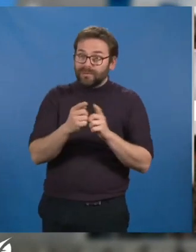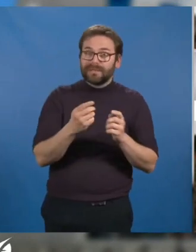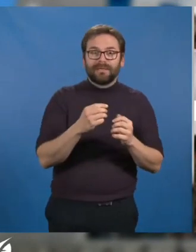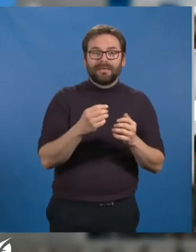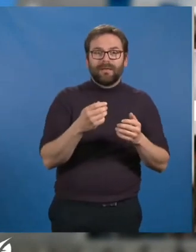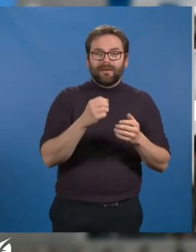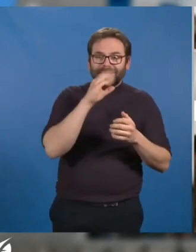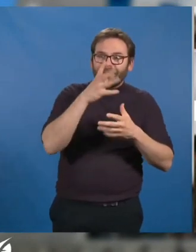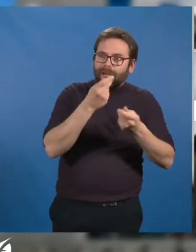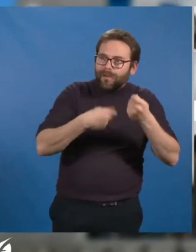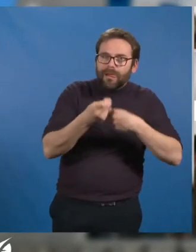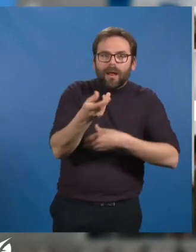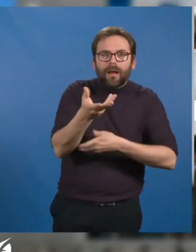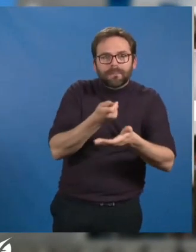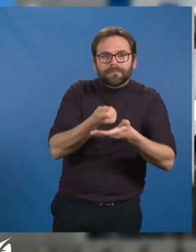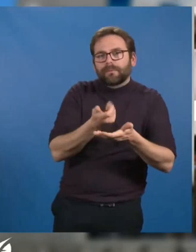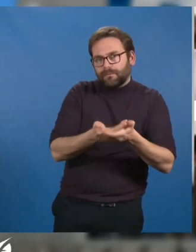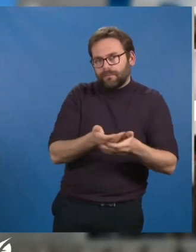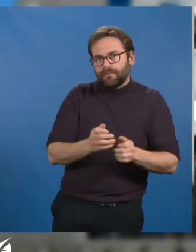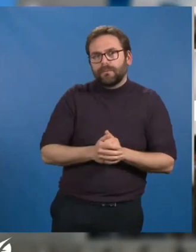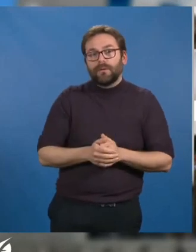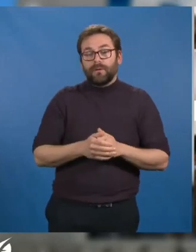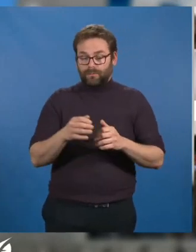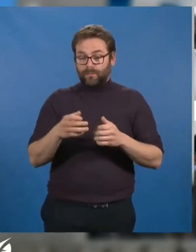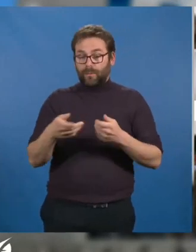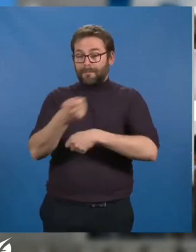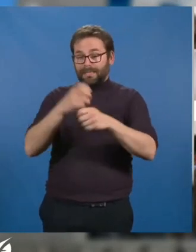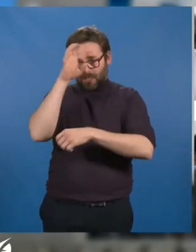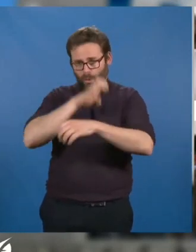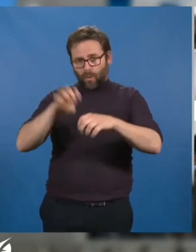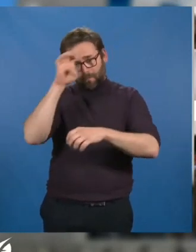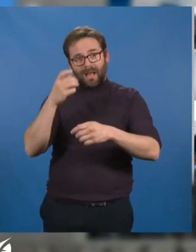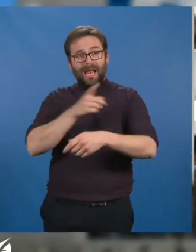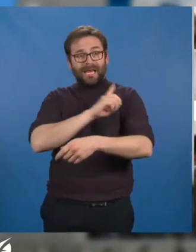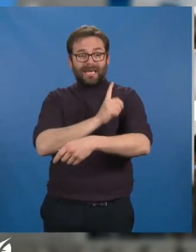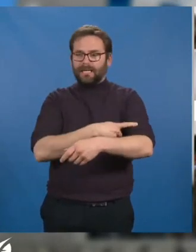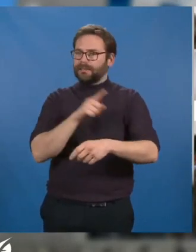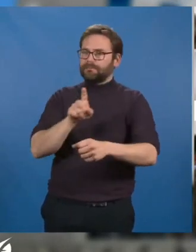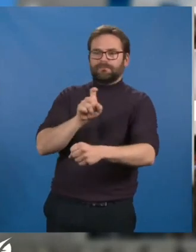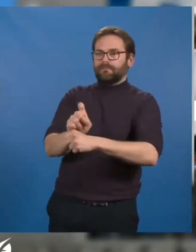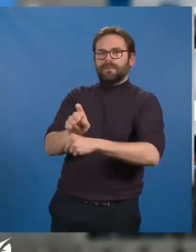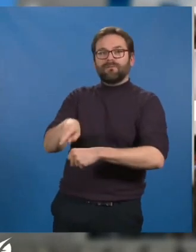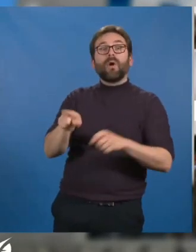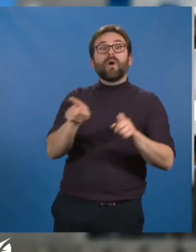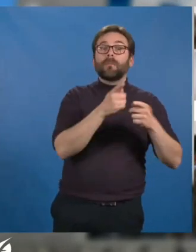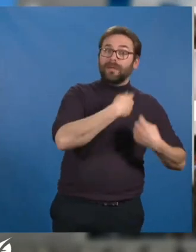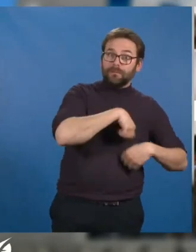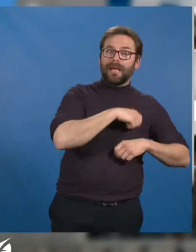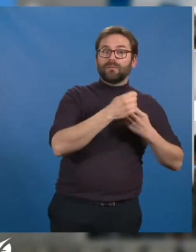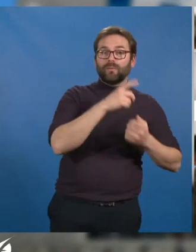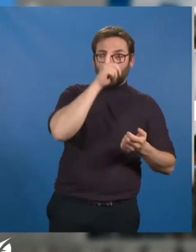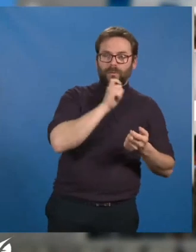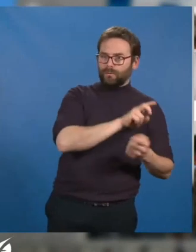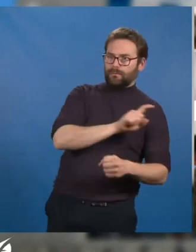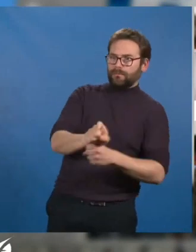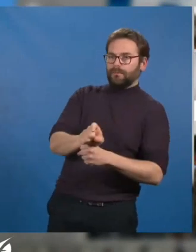Il y a donc urgence à remettre en cause le marché européen de l'énergie, comme en Espagne ou au Portugal, pour faire en sorte que l'énergie soit